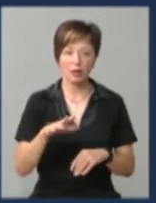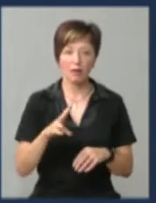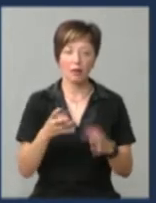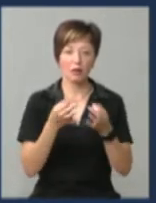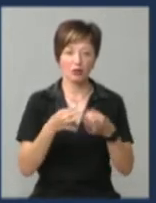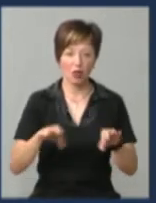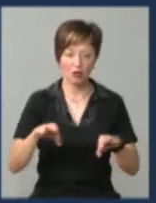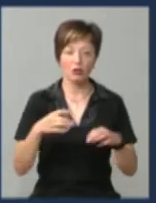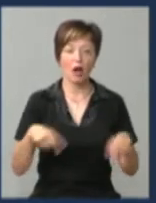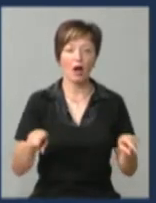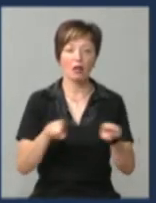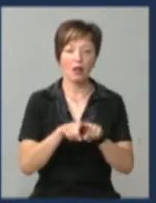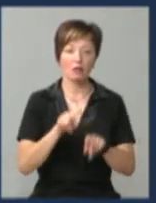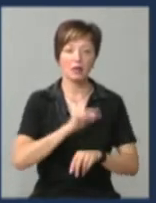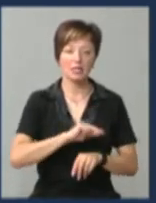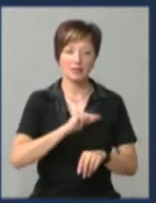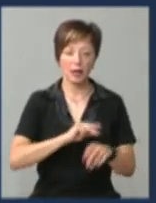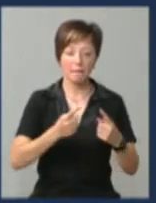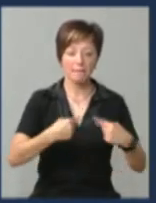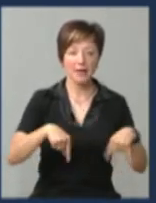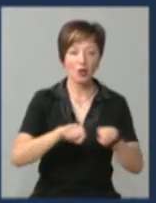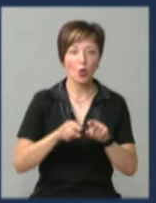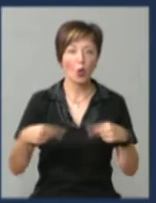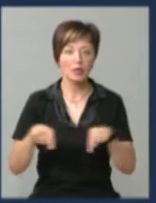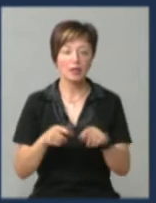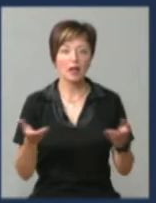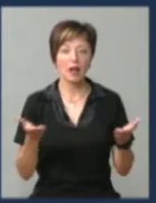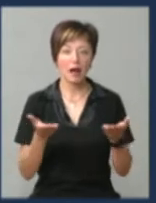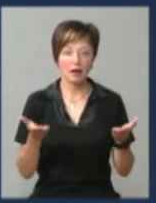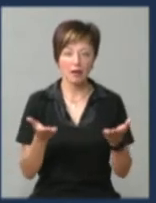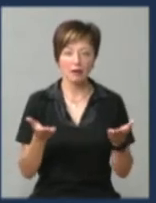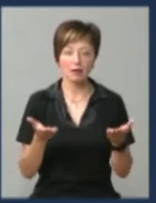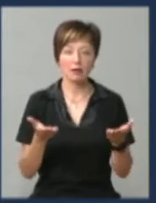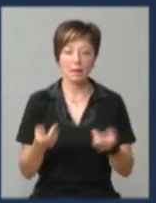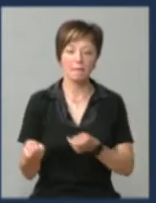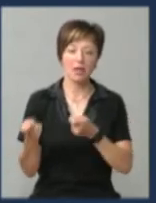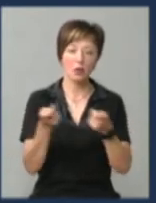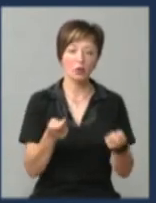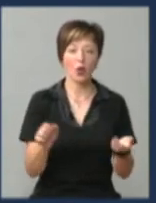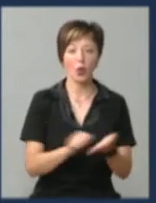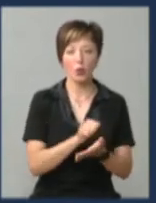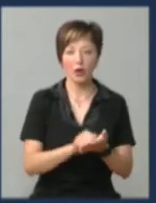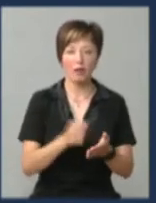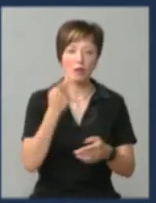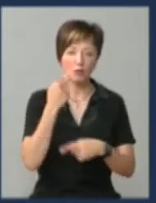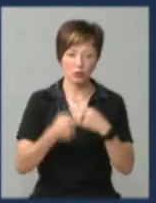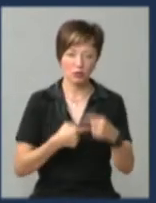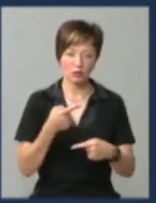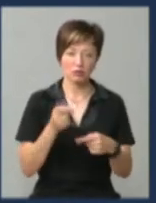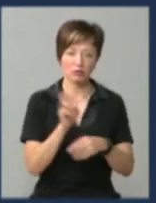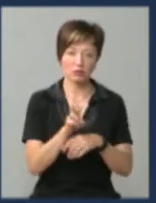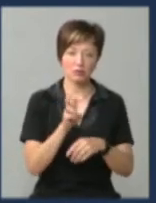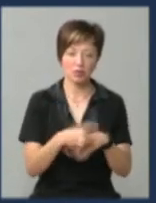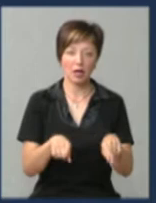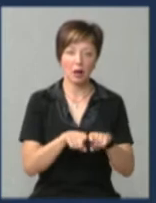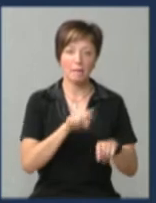Незалежності. А також працівники структурних підрозділів, які приносили в канцелярію документи на постійній основі. Тобто таки